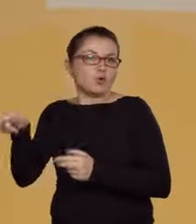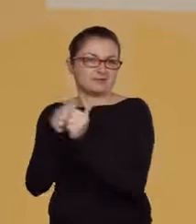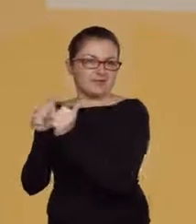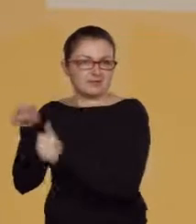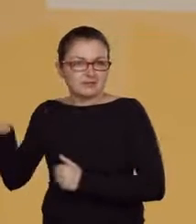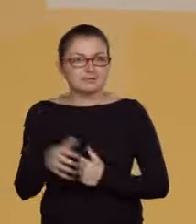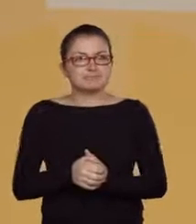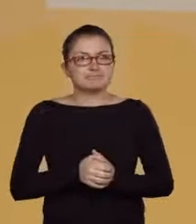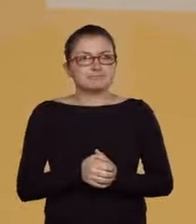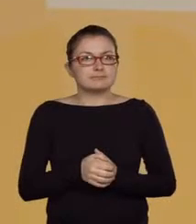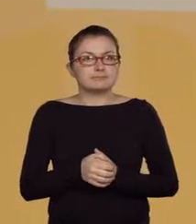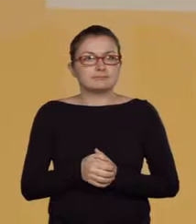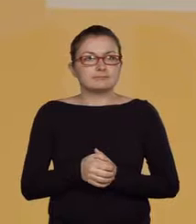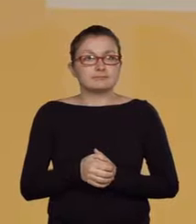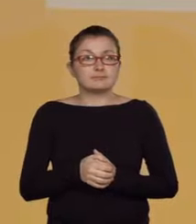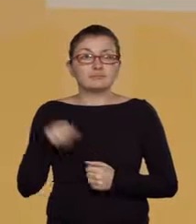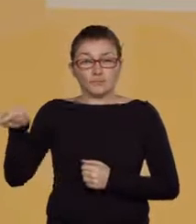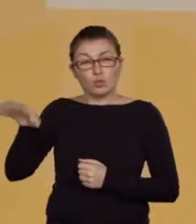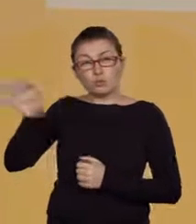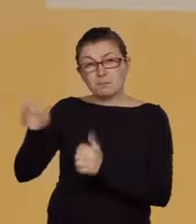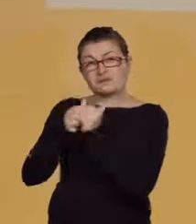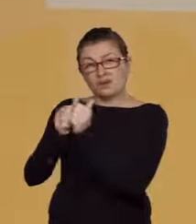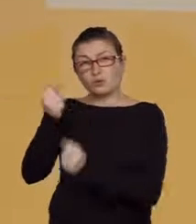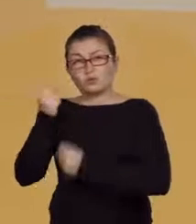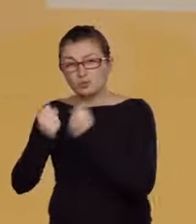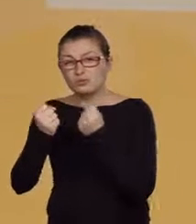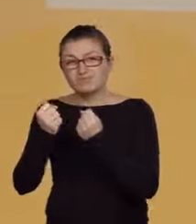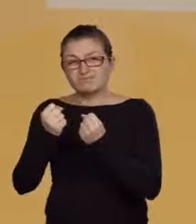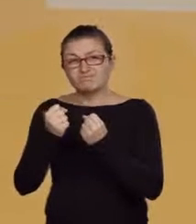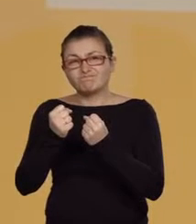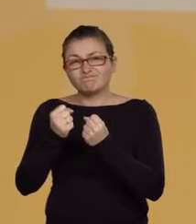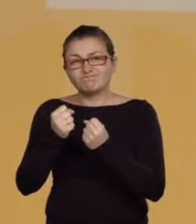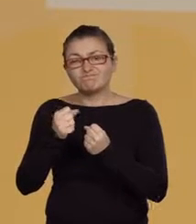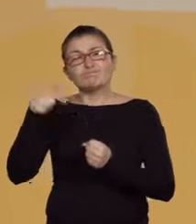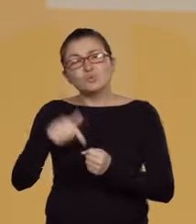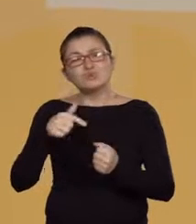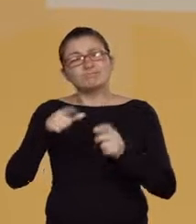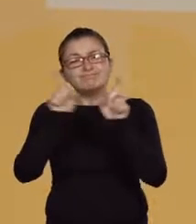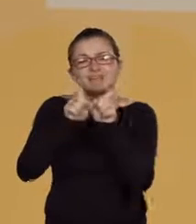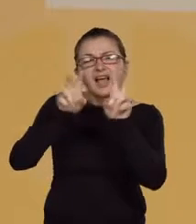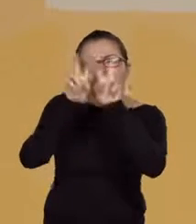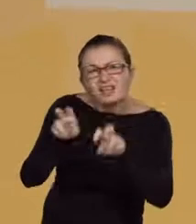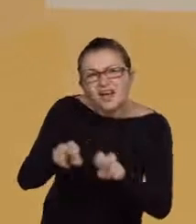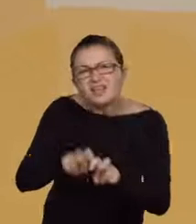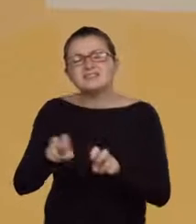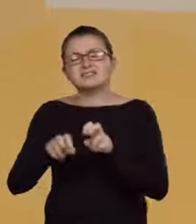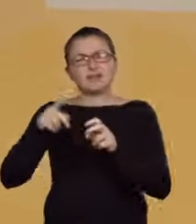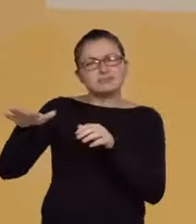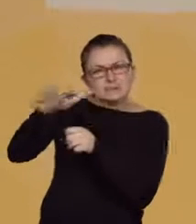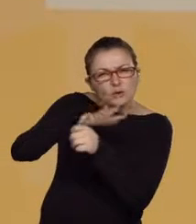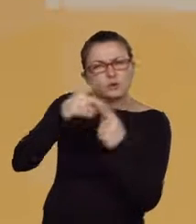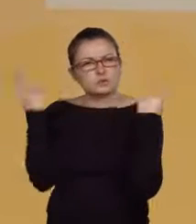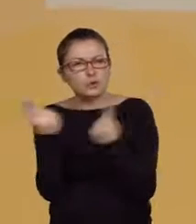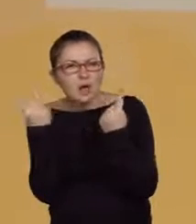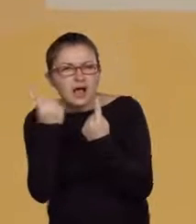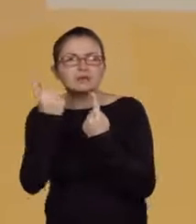odpowiedzi. W zadaniach tego typu konieczne jest przeanalizowanie sytuacji problemowej, wyciągnięcie wniosków